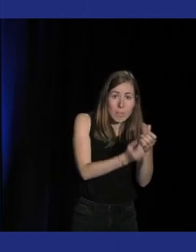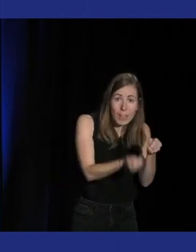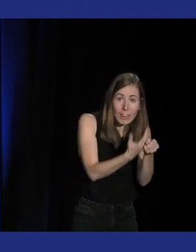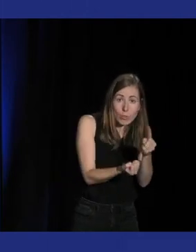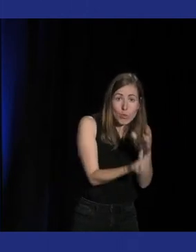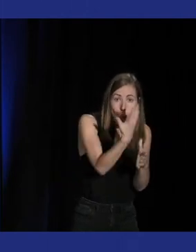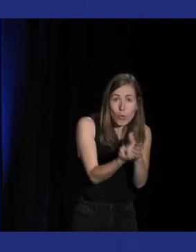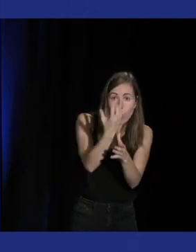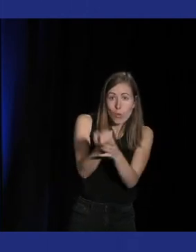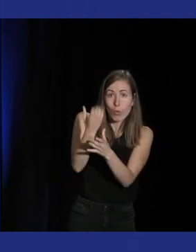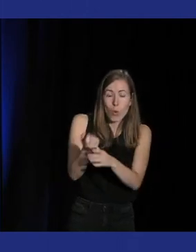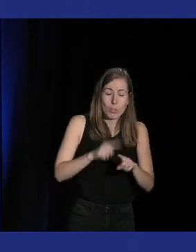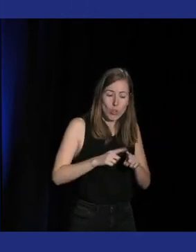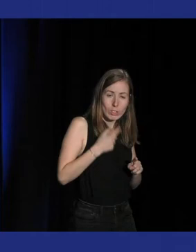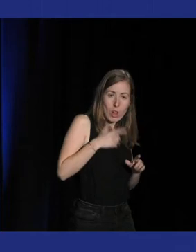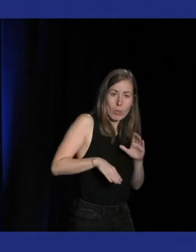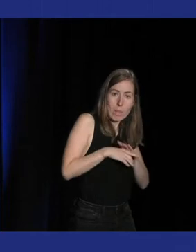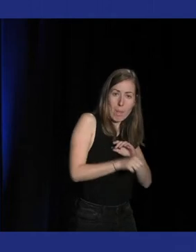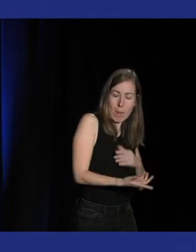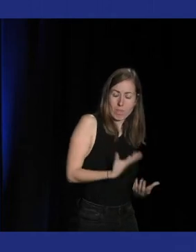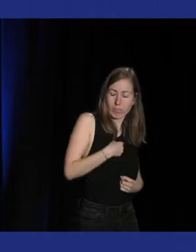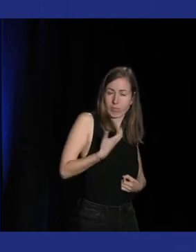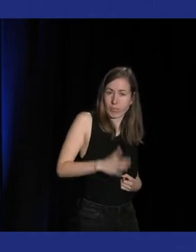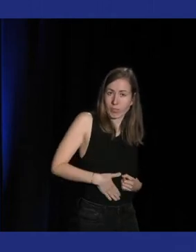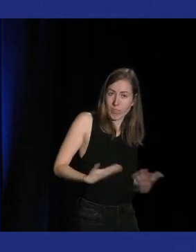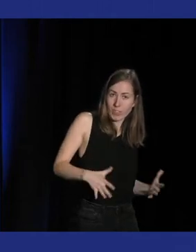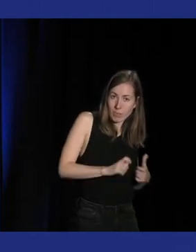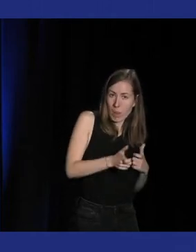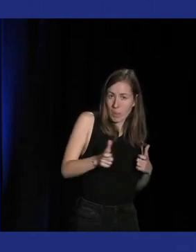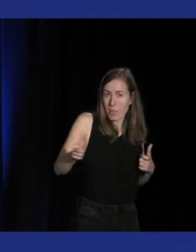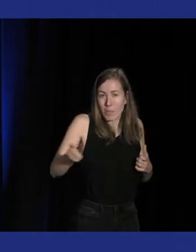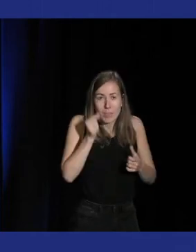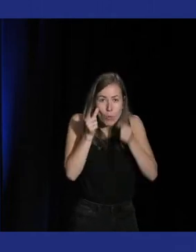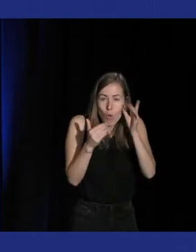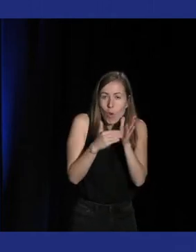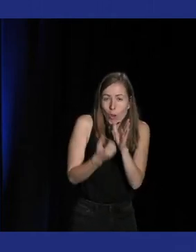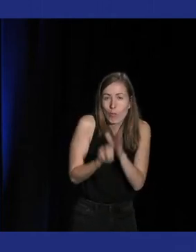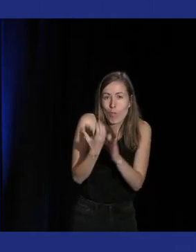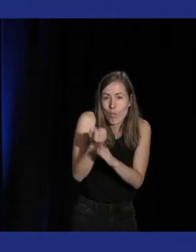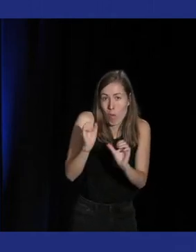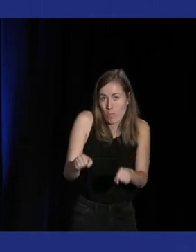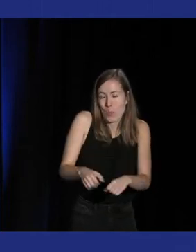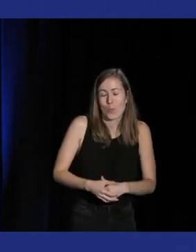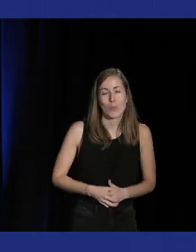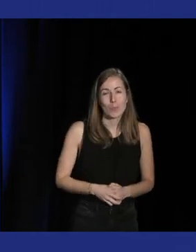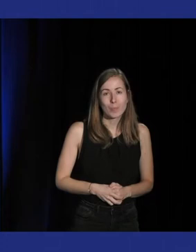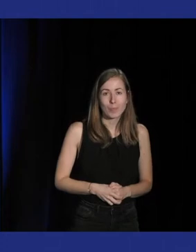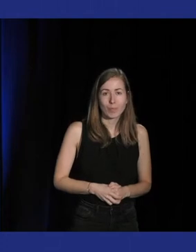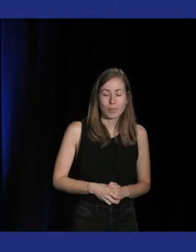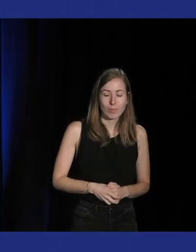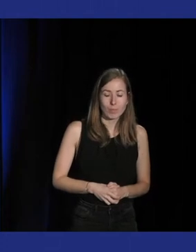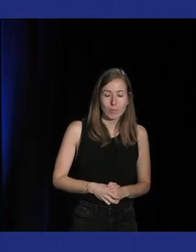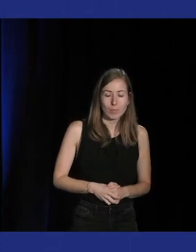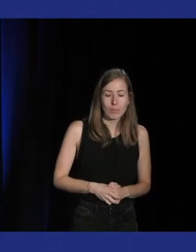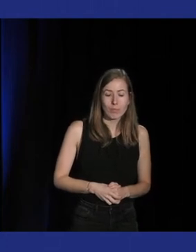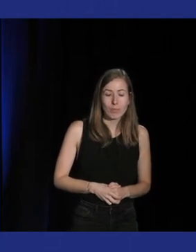choses qu'on a déjà acquis on va dire d'une certaine manière Non vas-y Non je voulais rebondir sur ce que tu disais où oui c'est quelque chose